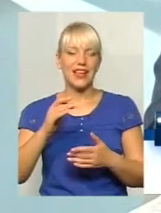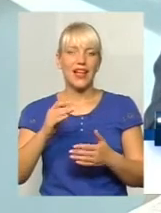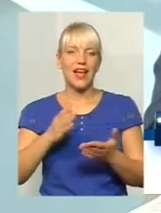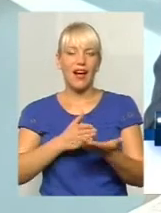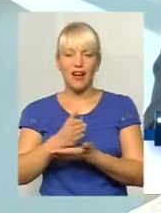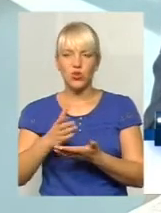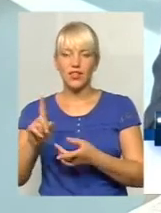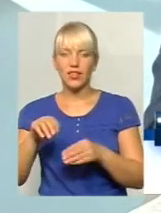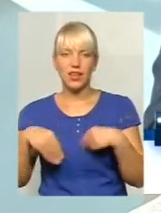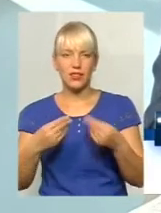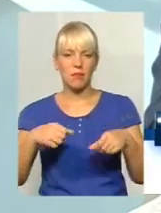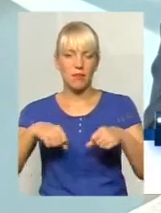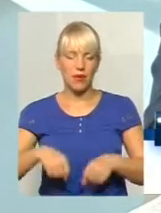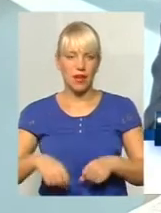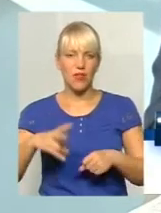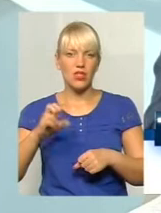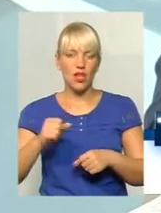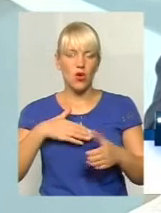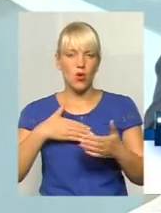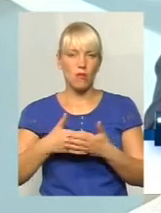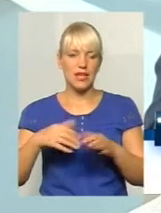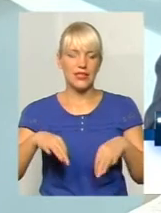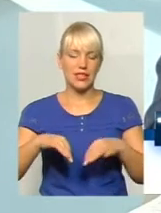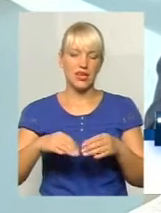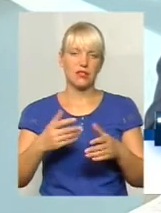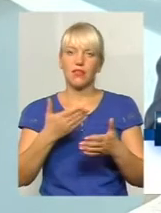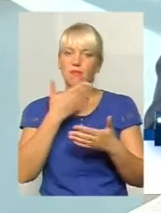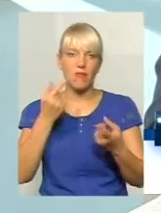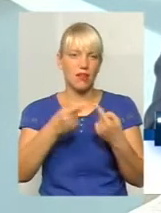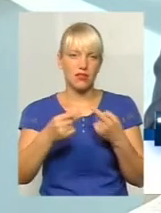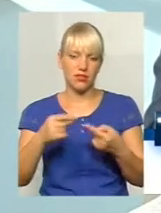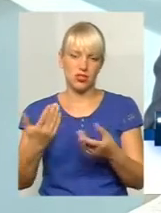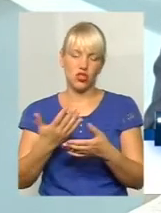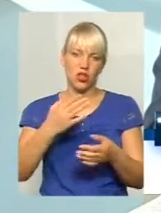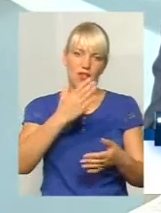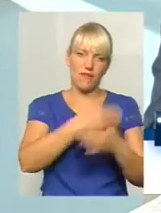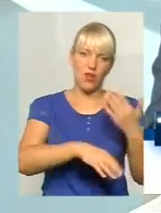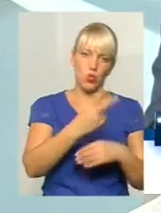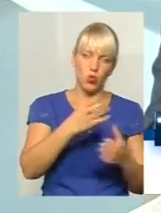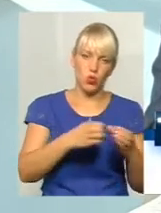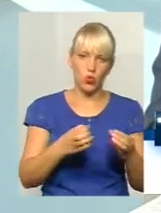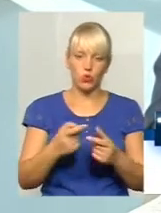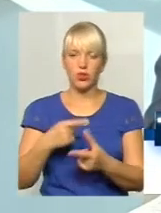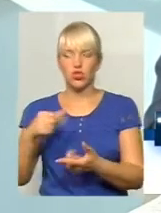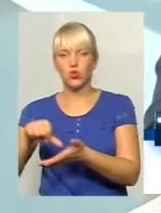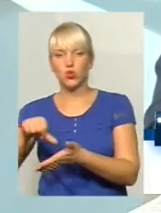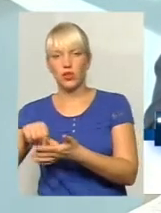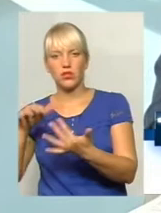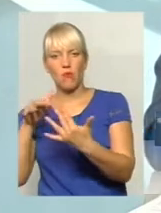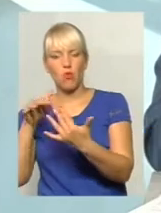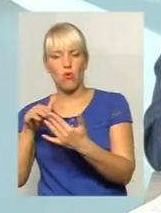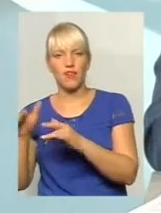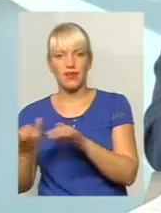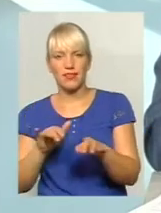громадському транспорті. Різниці, чи то учасник бойових дій, чи то інвалід другого групи, якому надане право користуватися